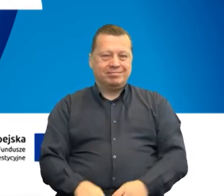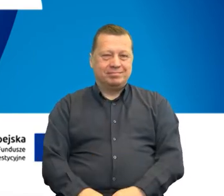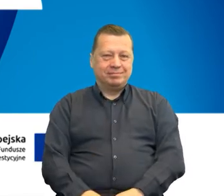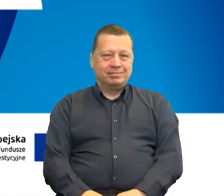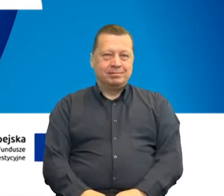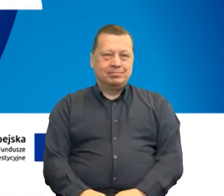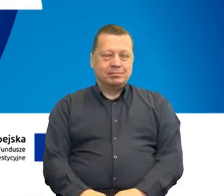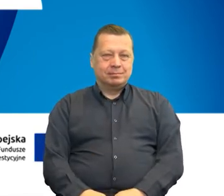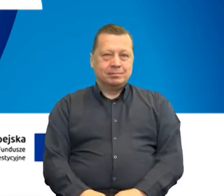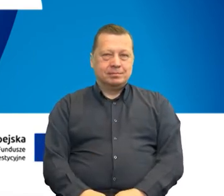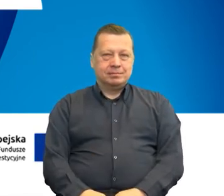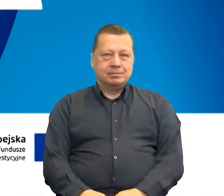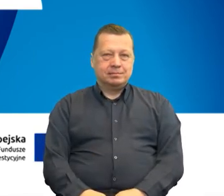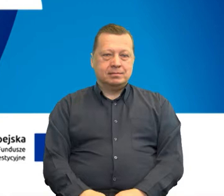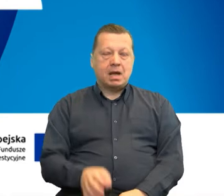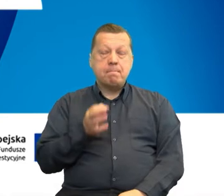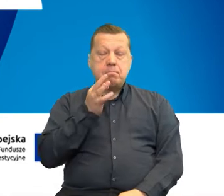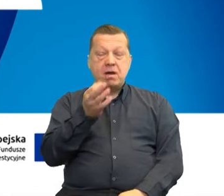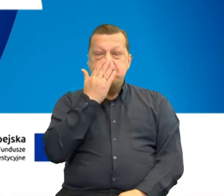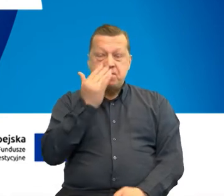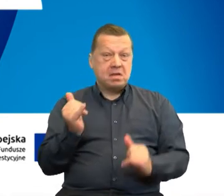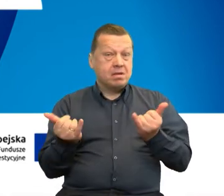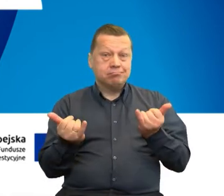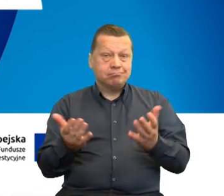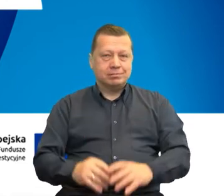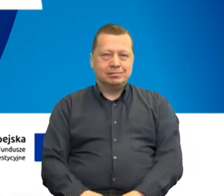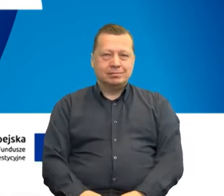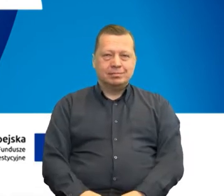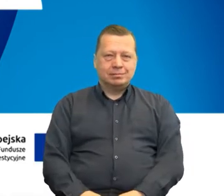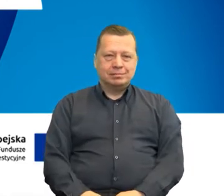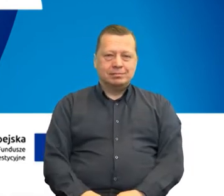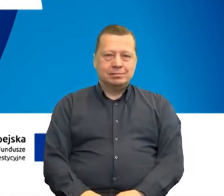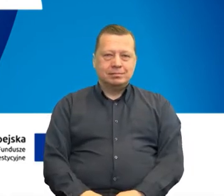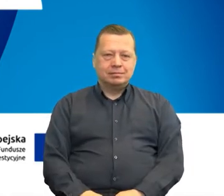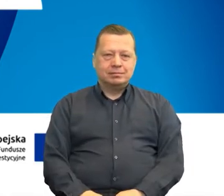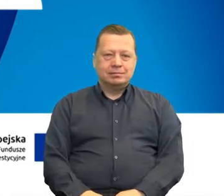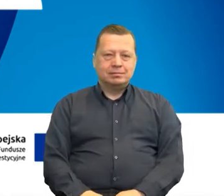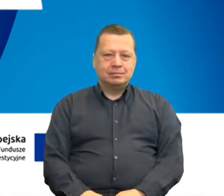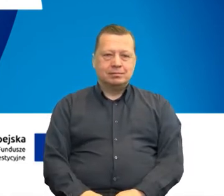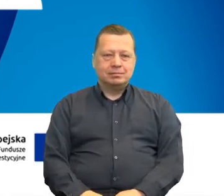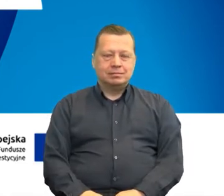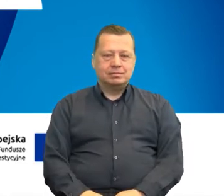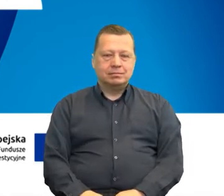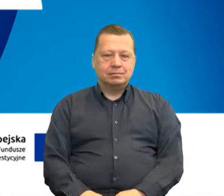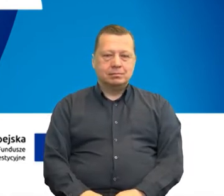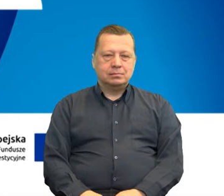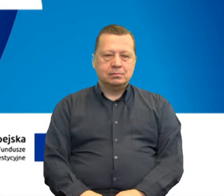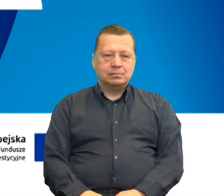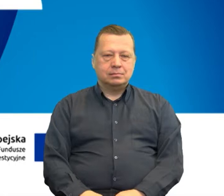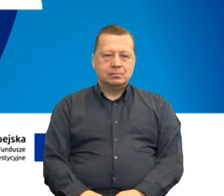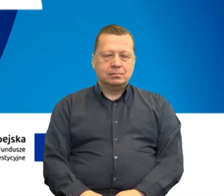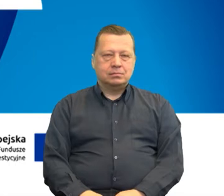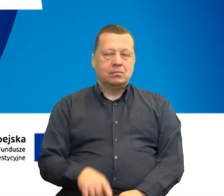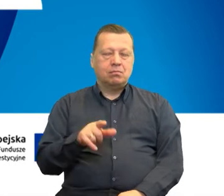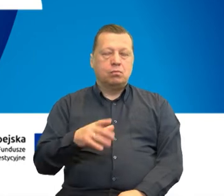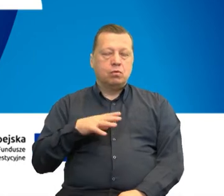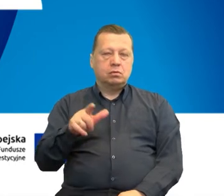pytanie. A pytanie brzmi, jaki rodzaj sportów można